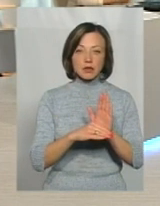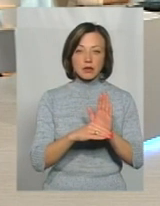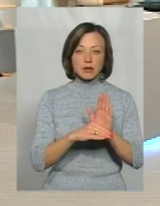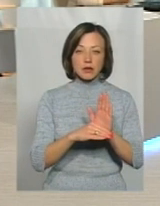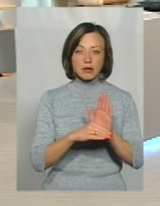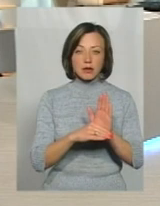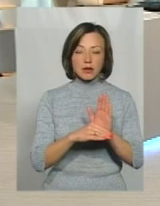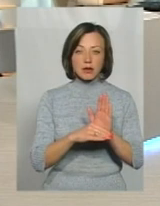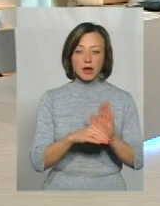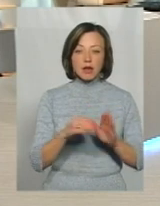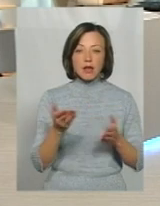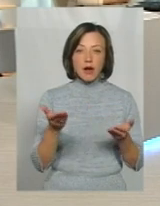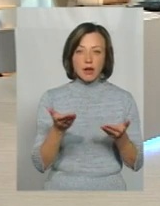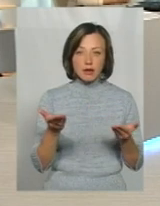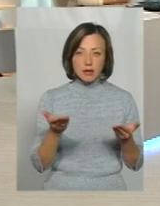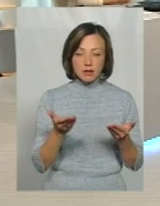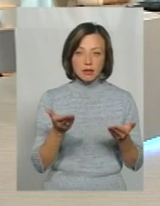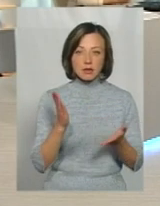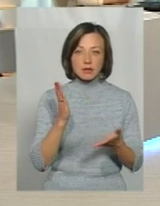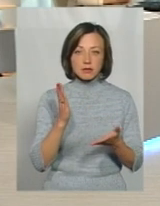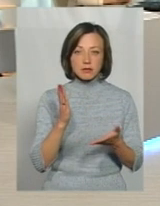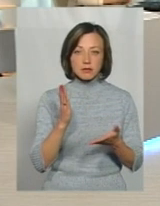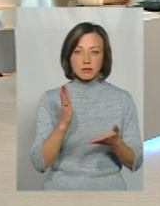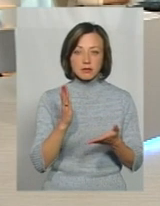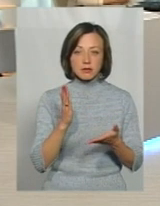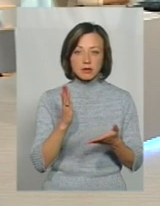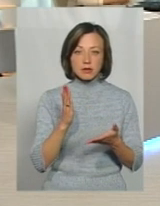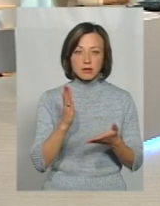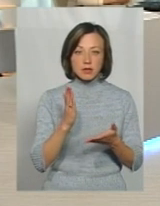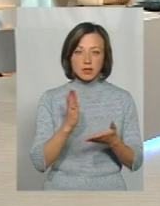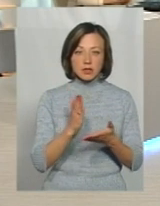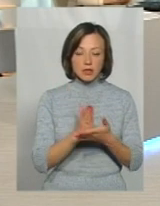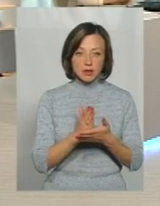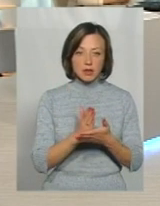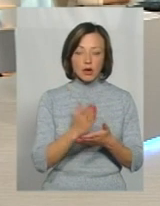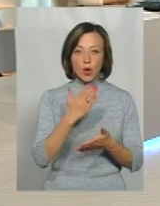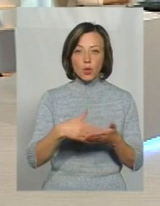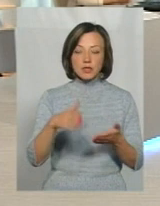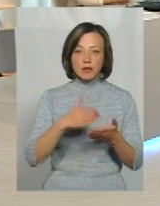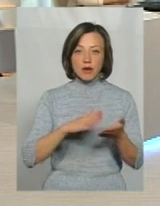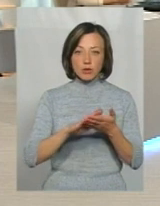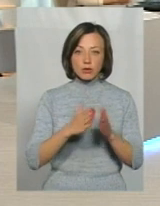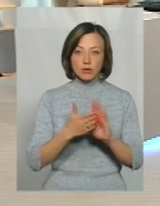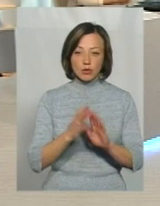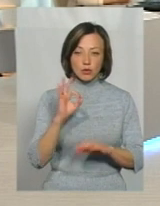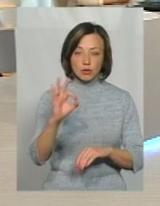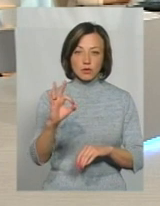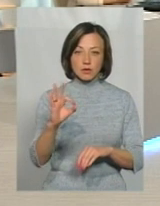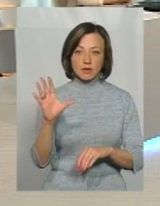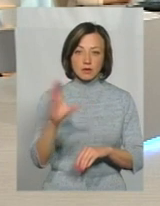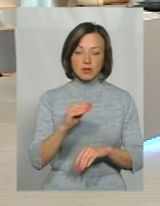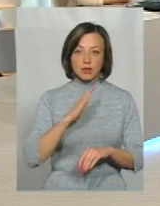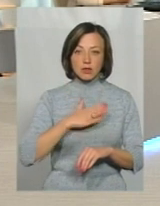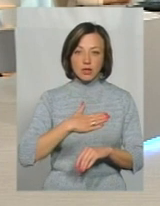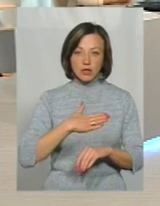пункти, при яких є розірвання угод. Тобто і тоді ануляція всіх